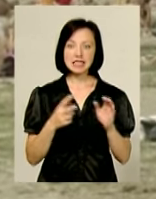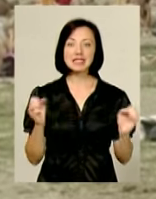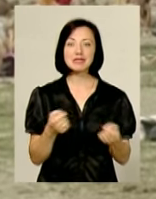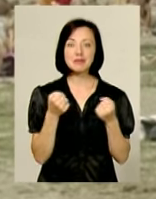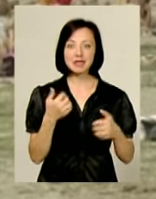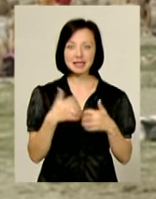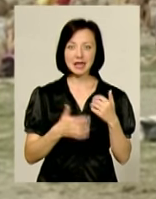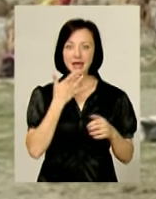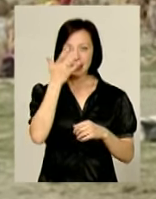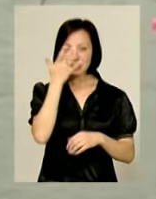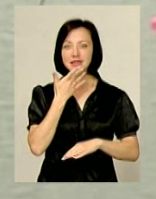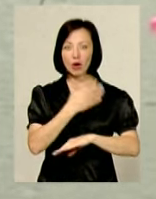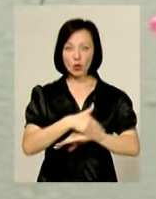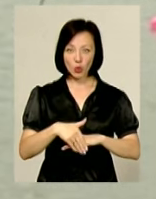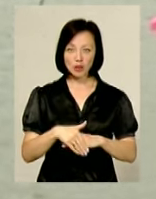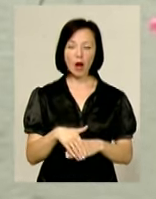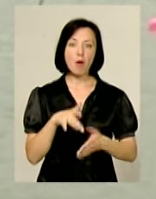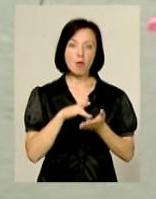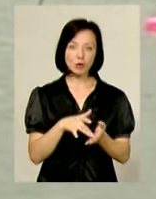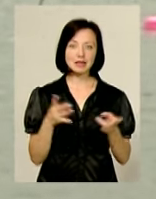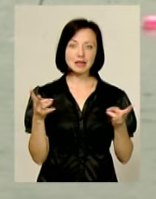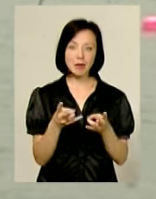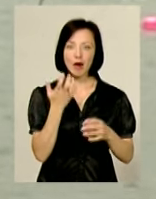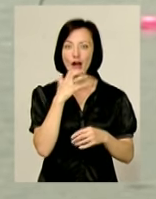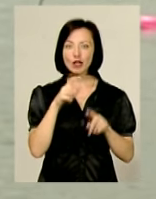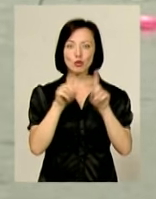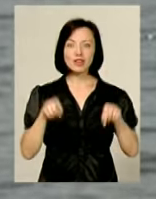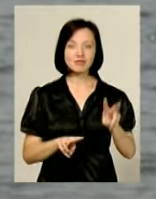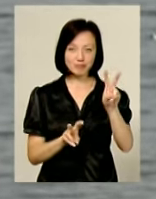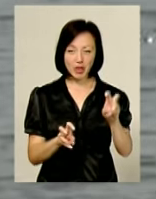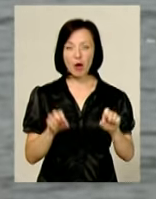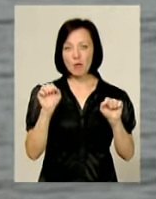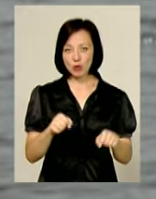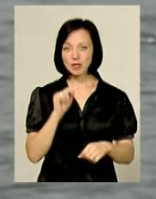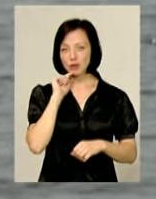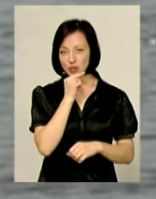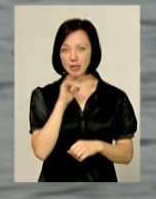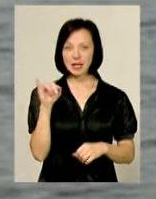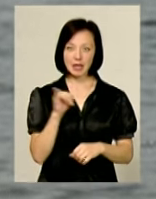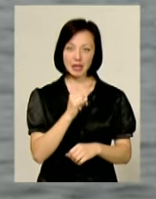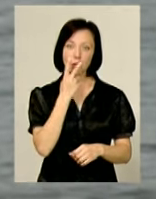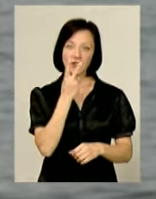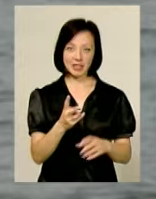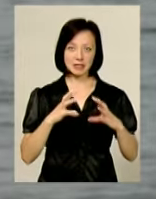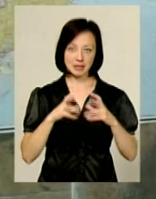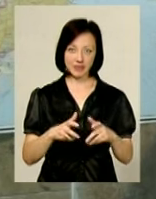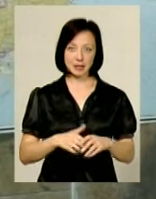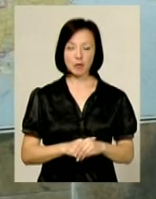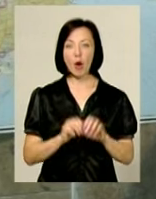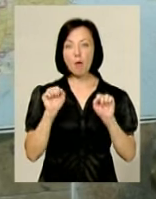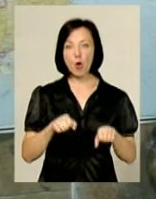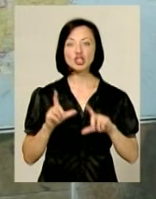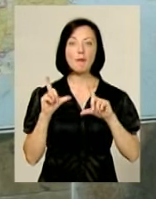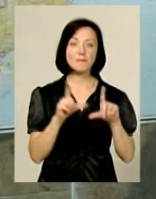літа, септо закордонних подорожей, варто ловити так звані гарячі путівки. Тоді можна і заощадити, і на світ подивитися. Можна